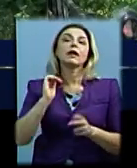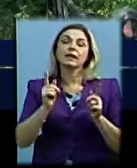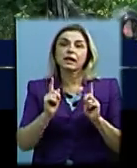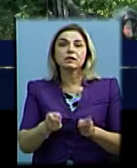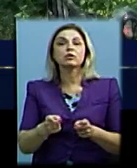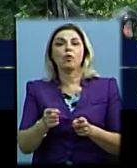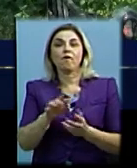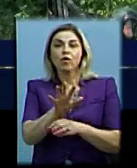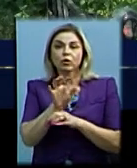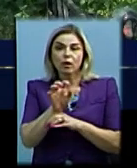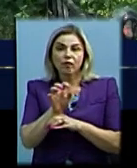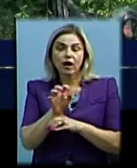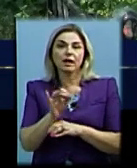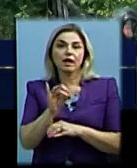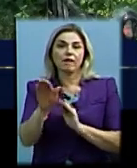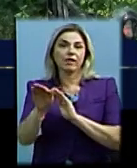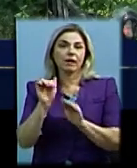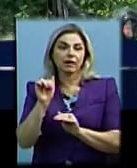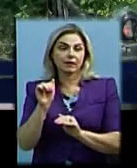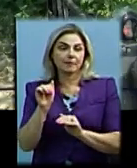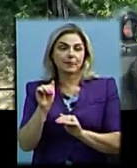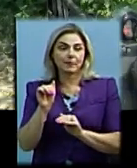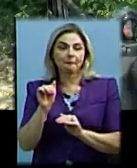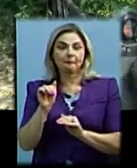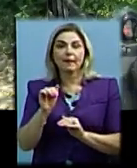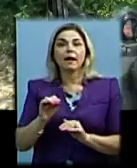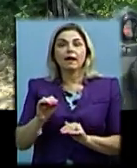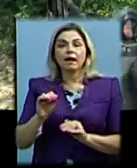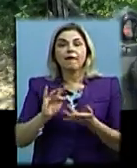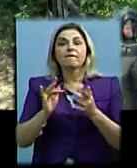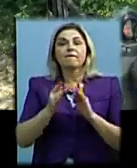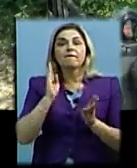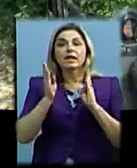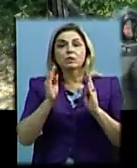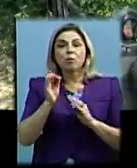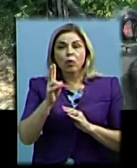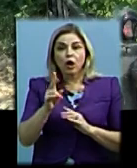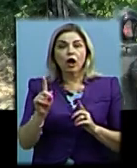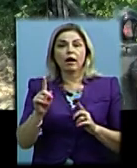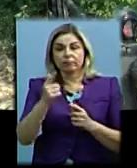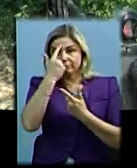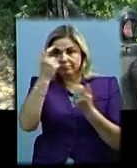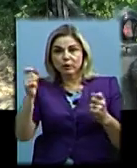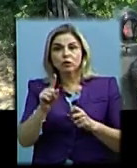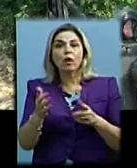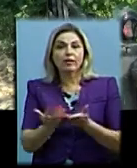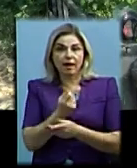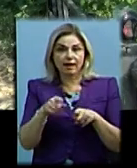сфотографували, виклали на фейсбук-старінку, що була знайдена така плита. І